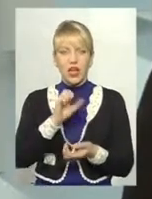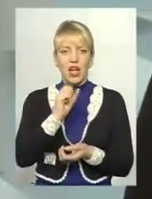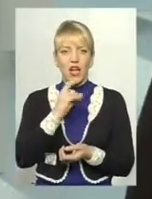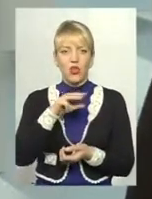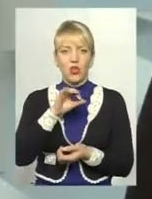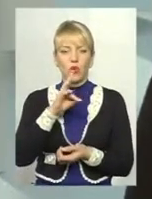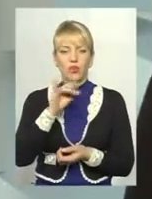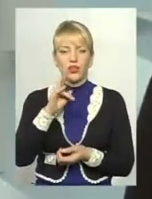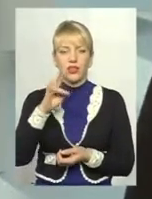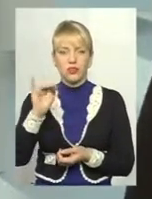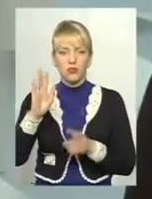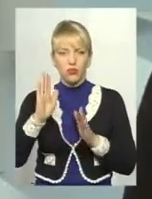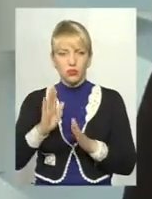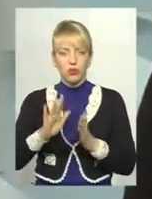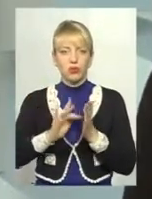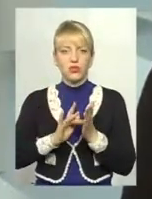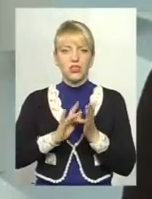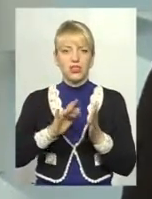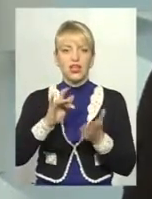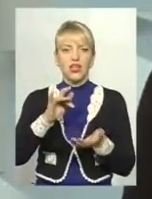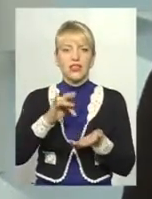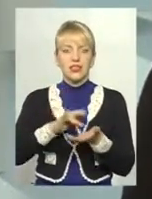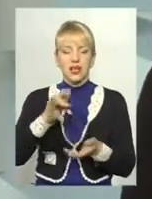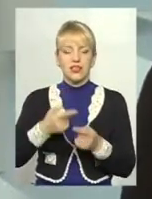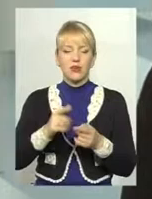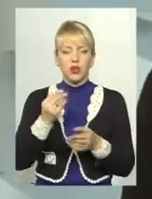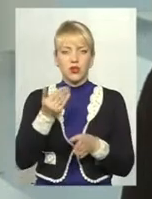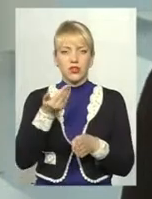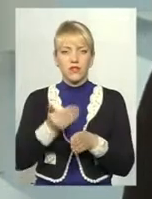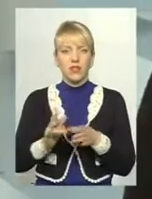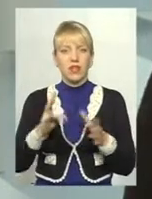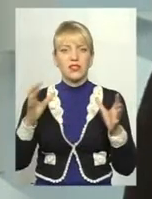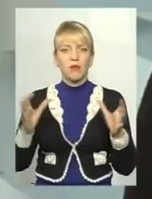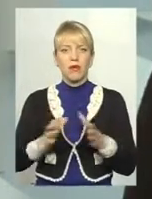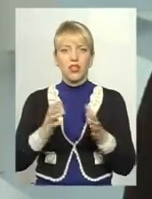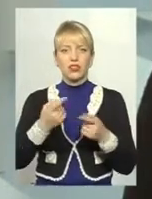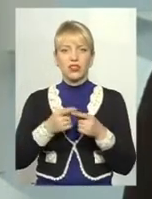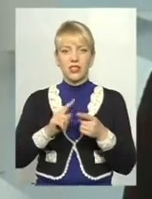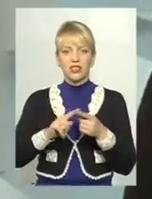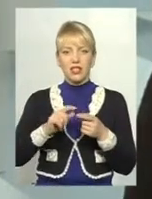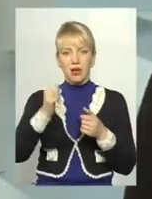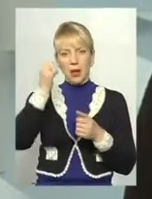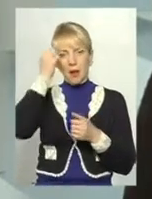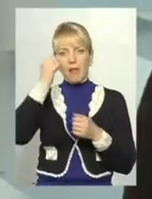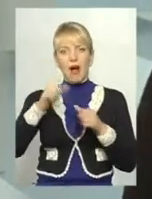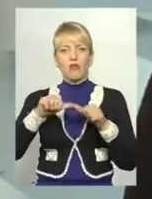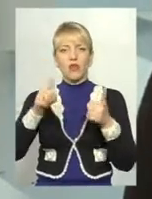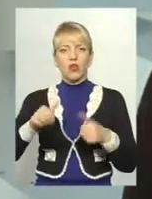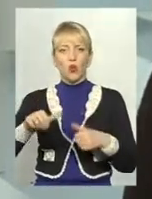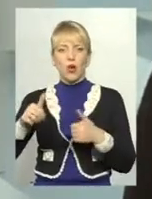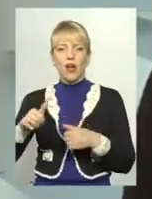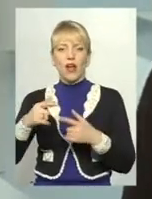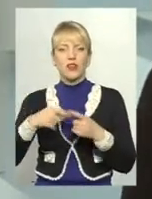році це було спрямовано виділення коштів на збереження цих пам'яток. В наступному році управління буде